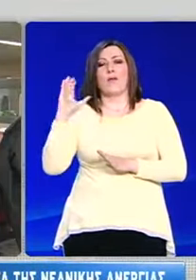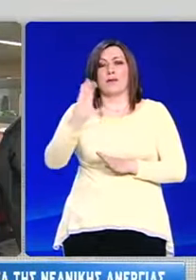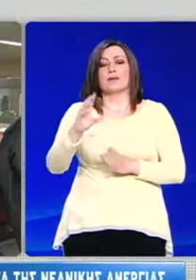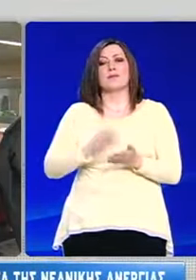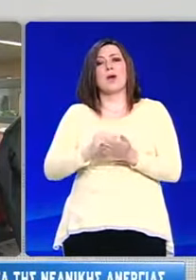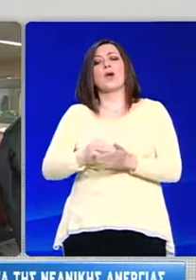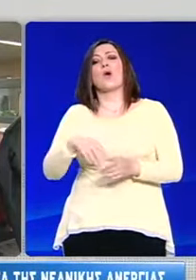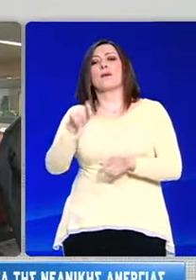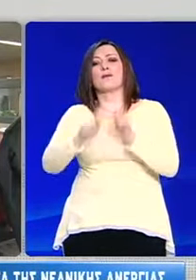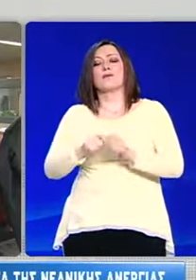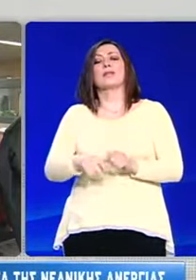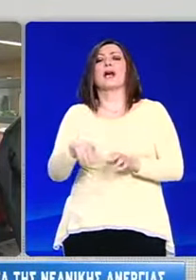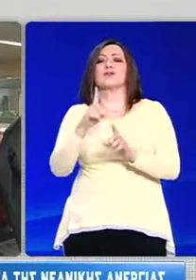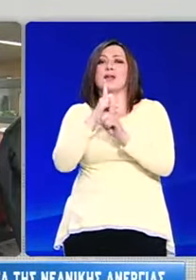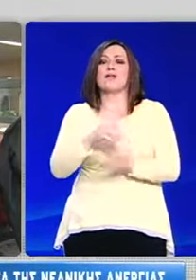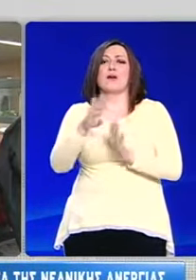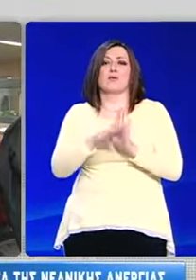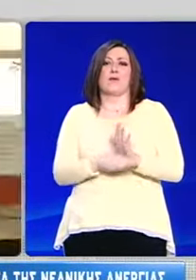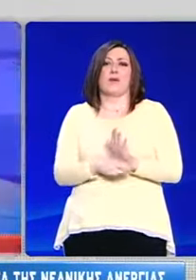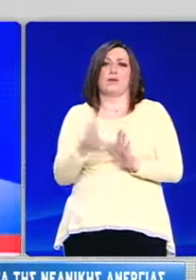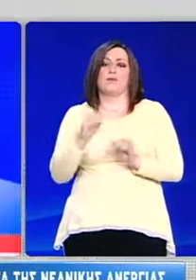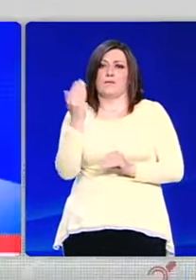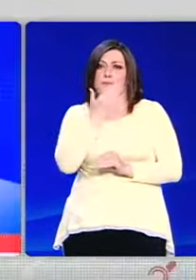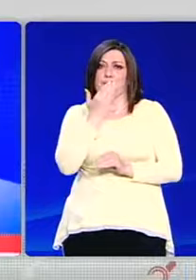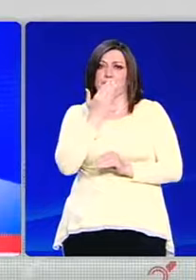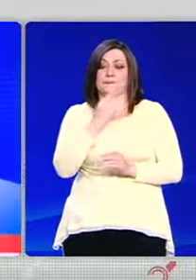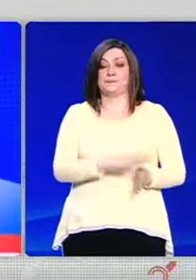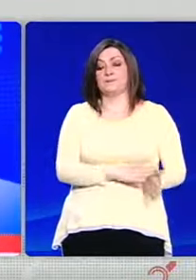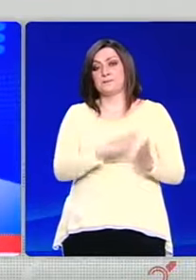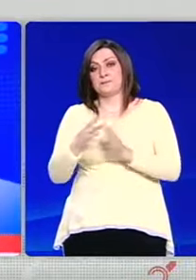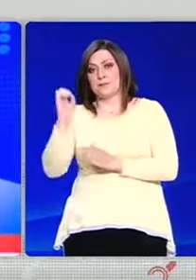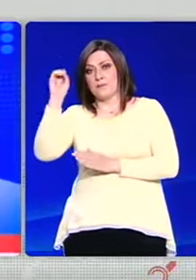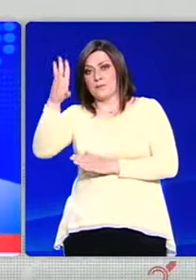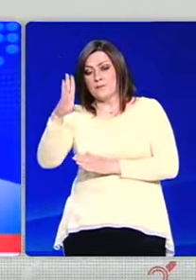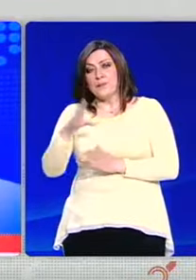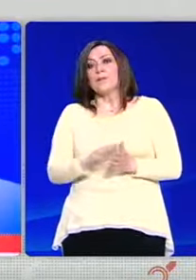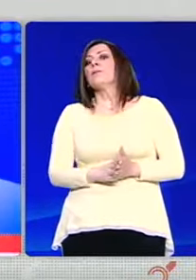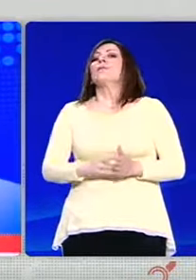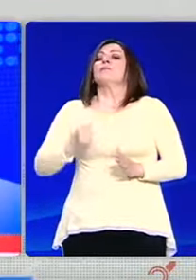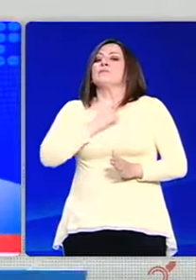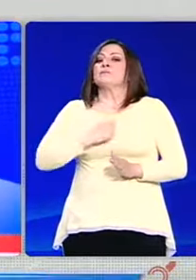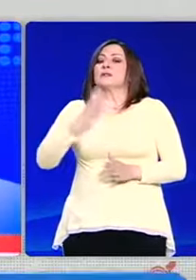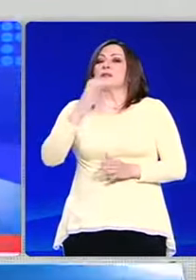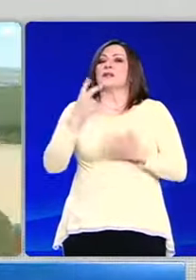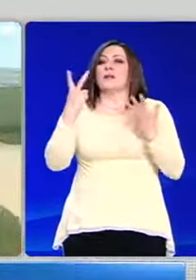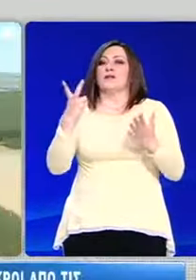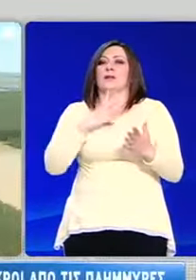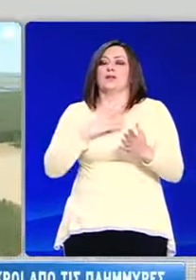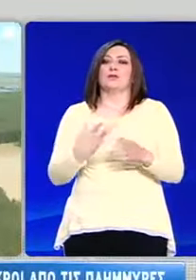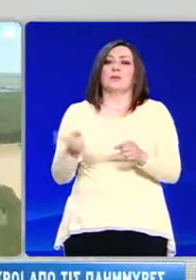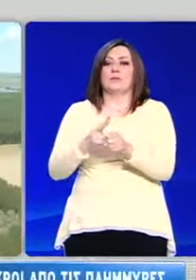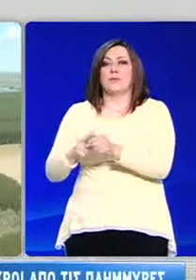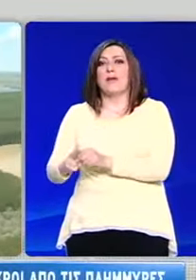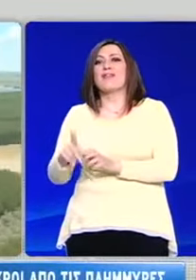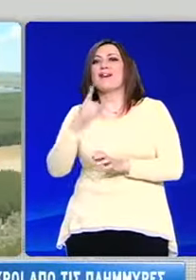ειδικών προγραμμάτων διπλής μαθητείας. Στην διεθνή επικαιρότητα τώρα, στους 47 είναι ο αριθμός των νεκρών από τις πρωτοφανείς